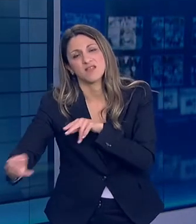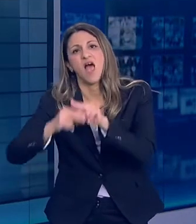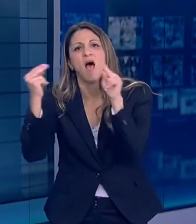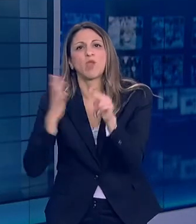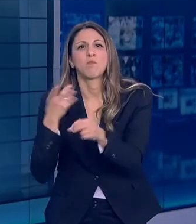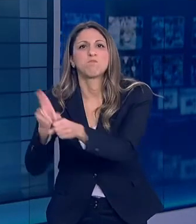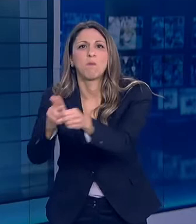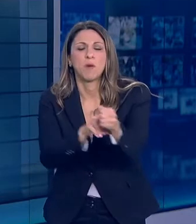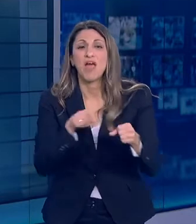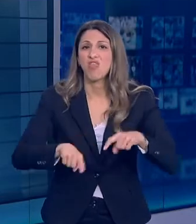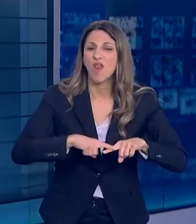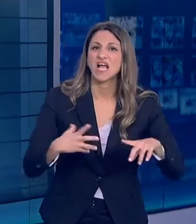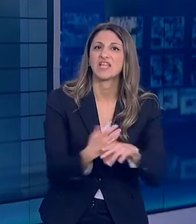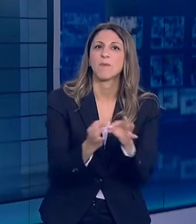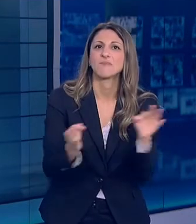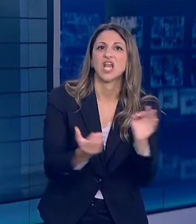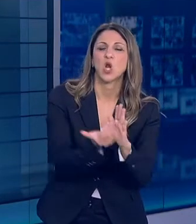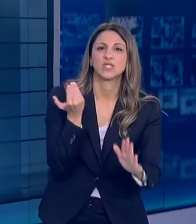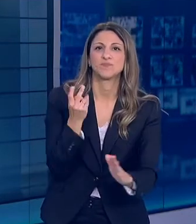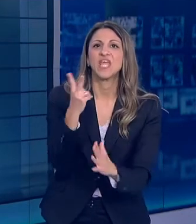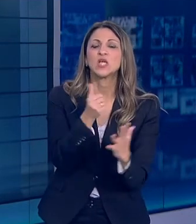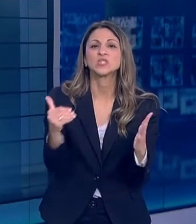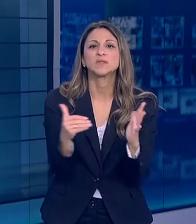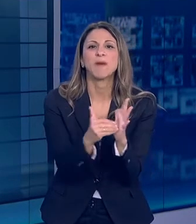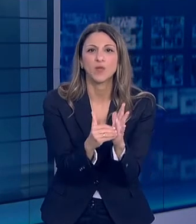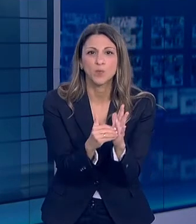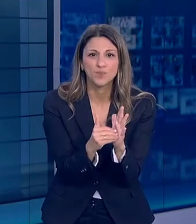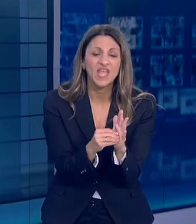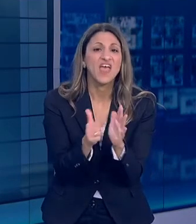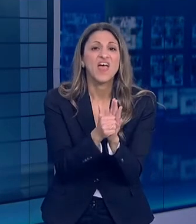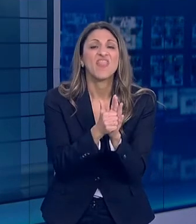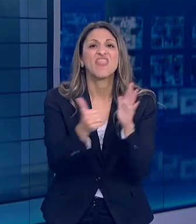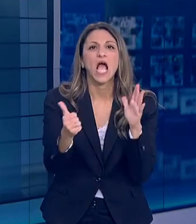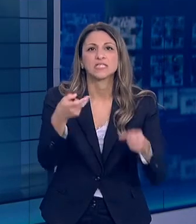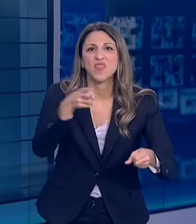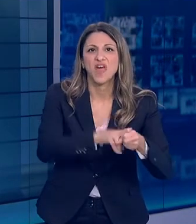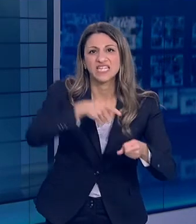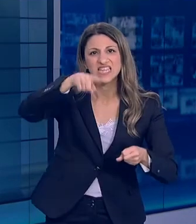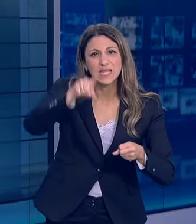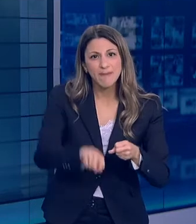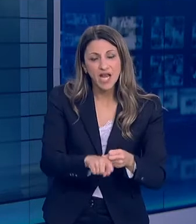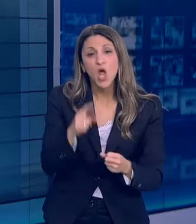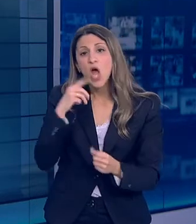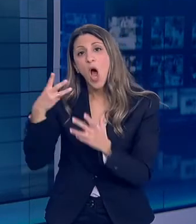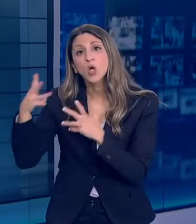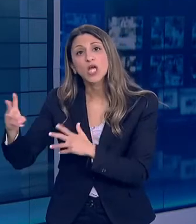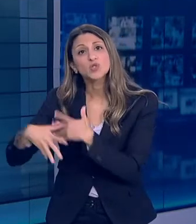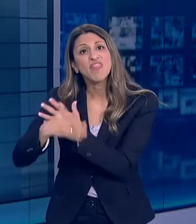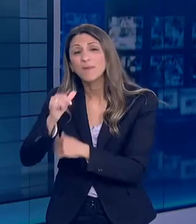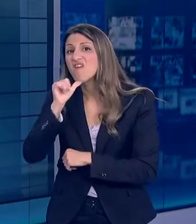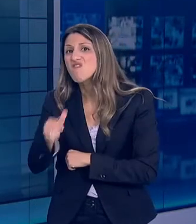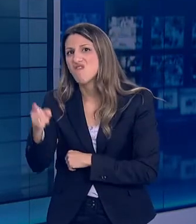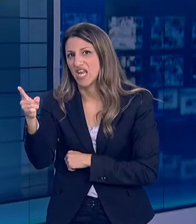Στις Μαΐου στην Ελλάδα μας καταγράφονταν συνολικά 16 θάνατοι ένα εκατομμύριο πληθυσμού έναντι 815 στο Βέλγιο